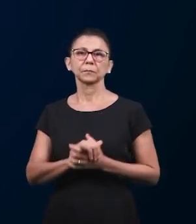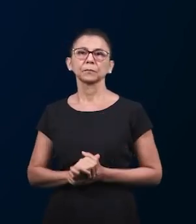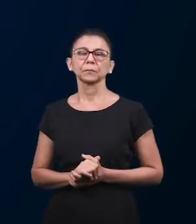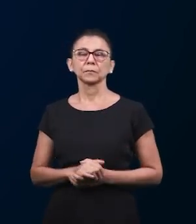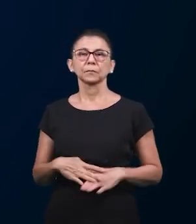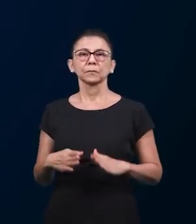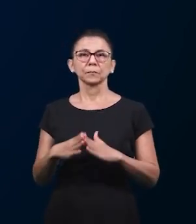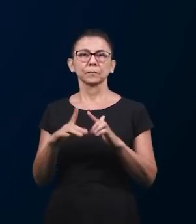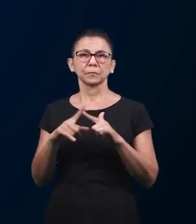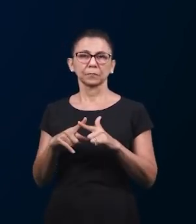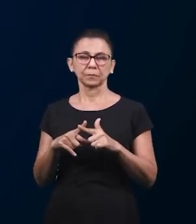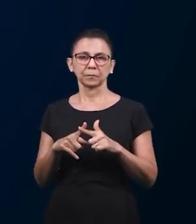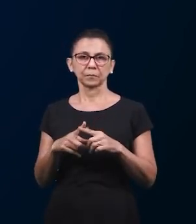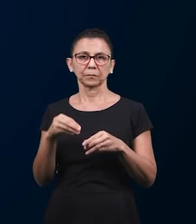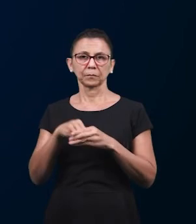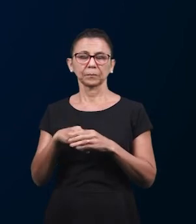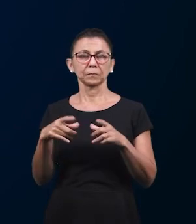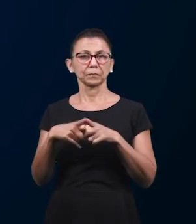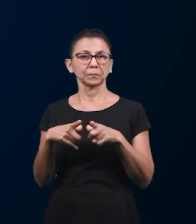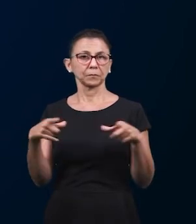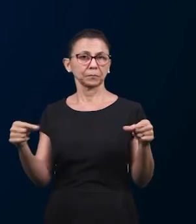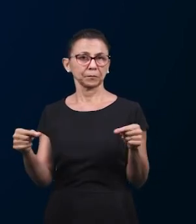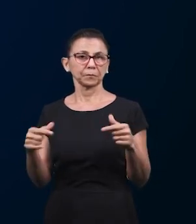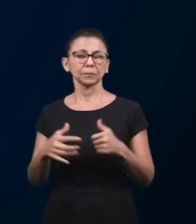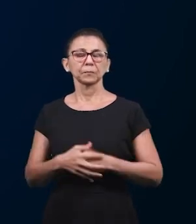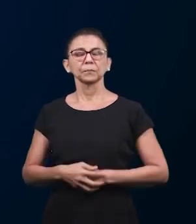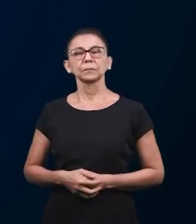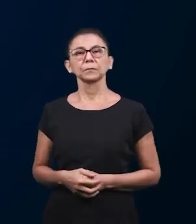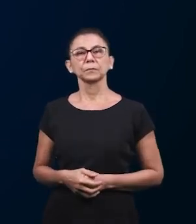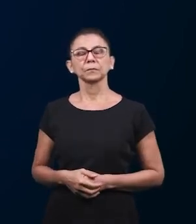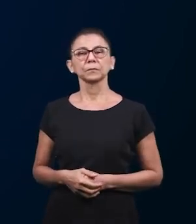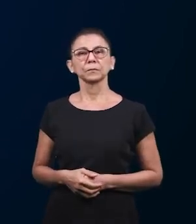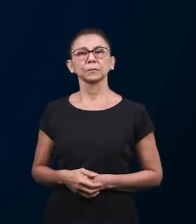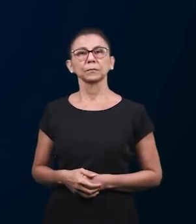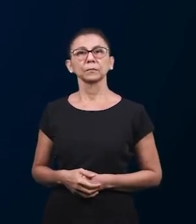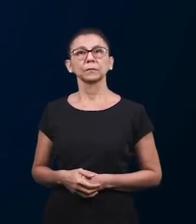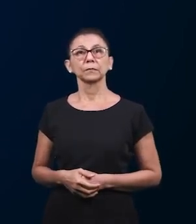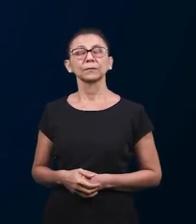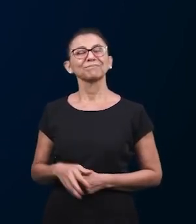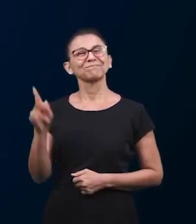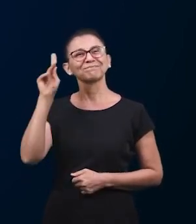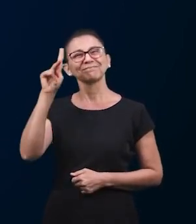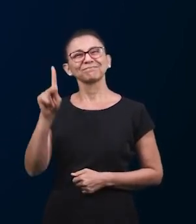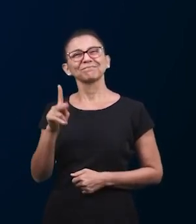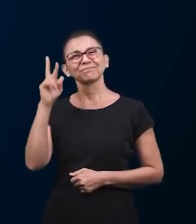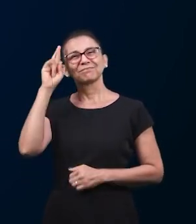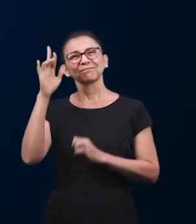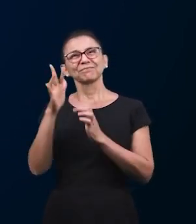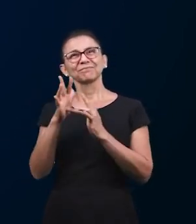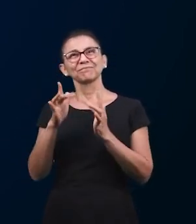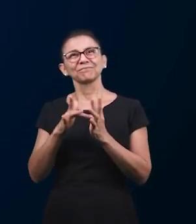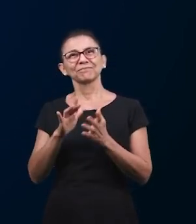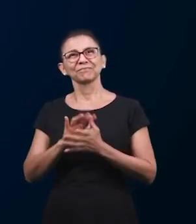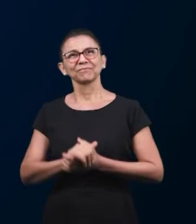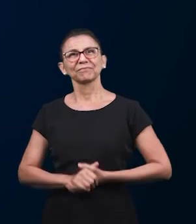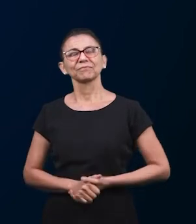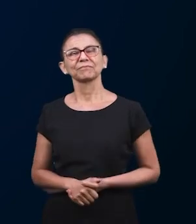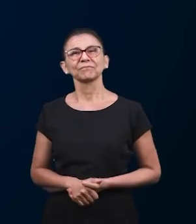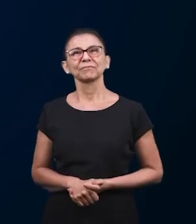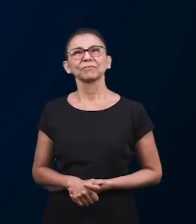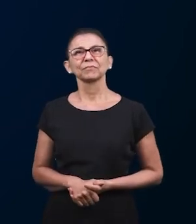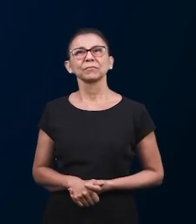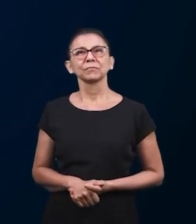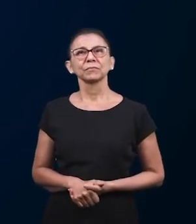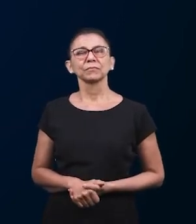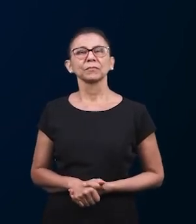свидетельством из города Хамаматсу из провинции Шизуока брат Виктор мир Господа